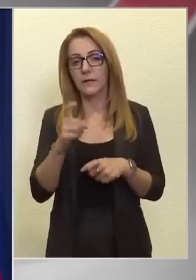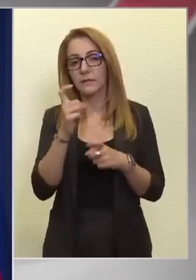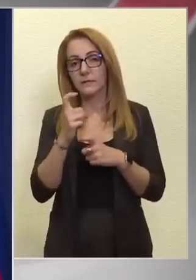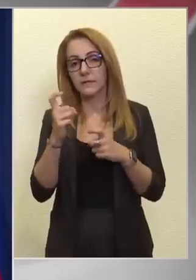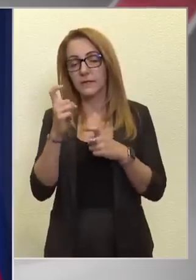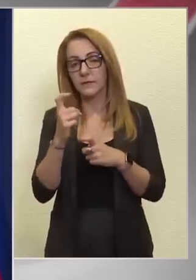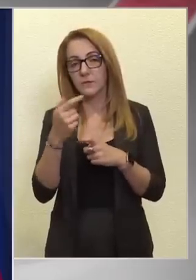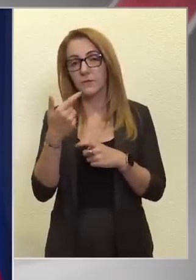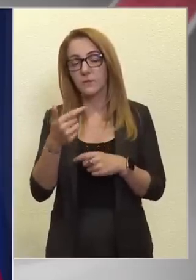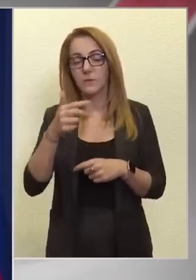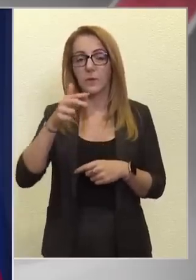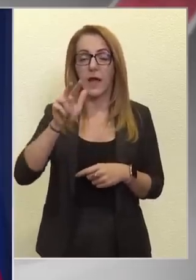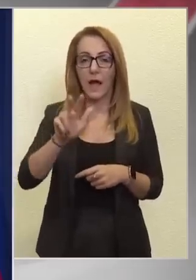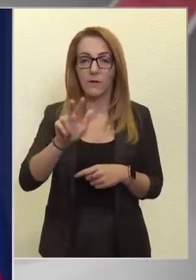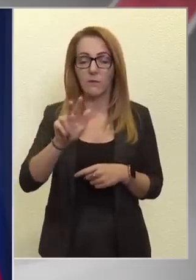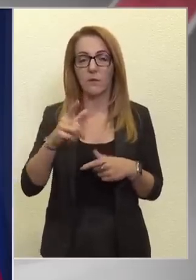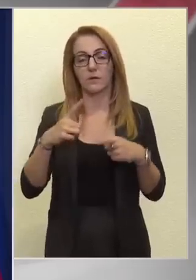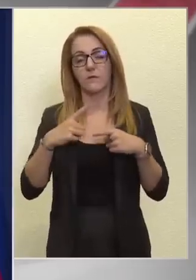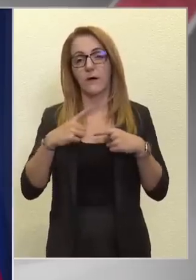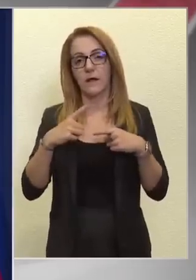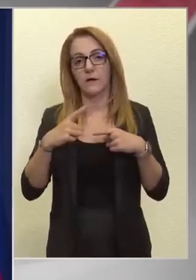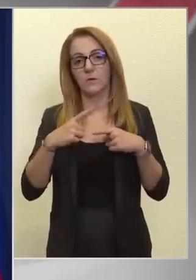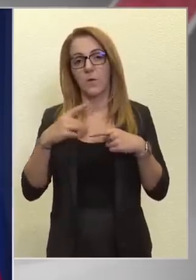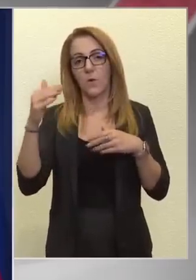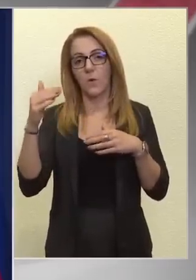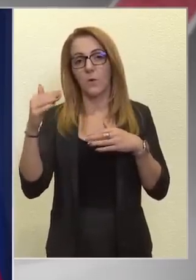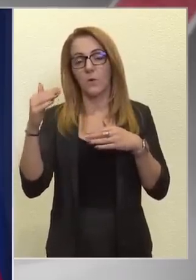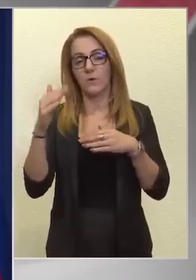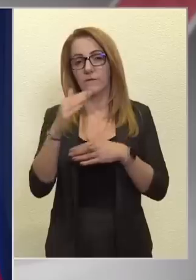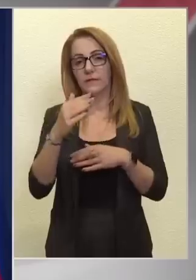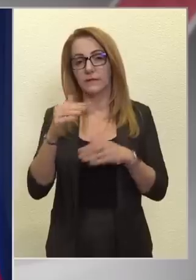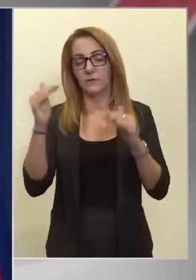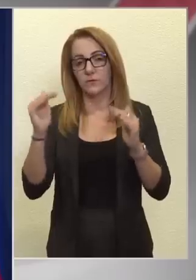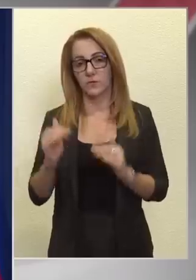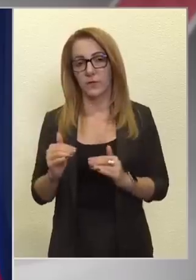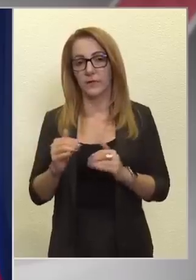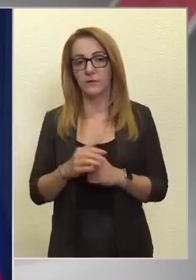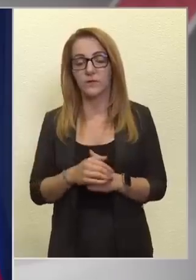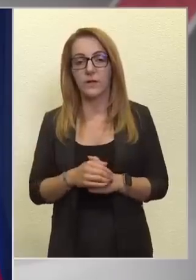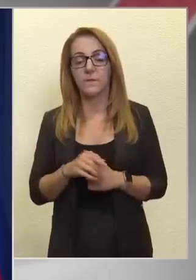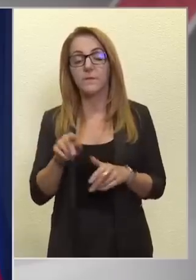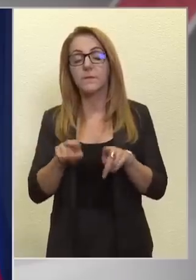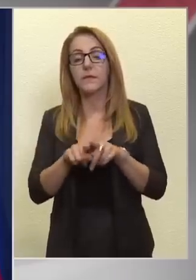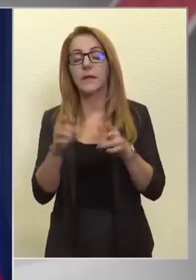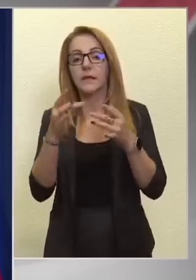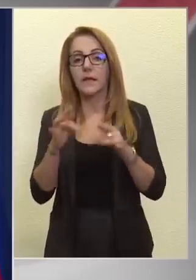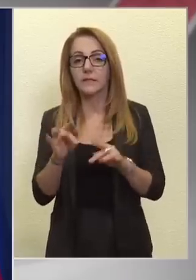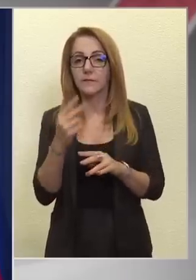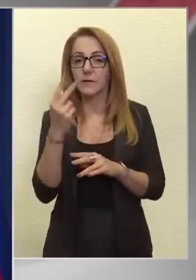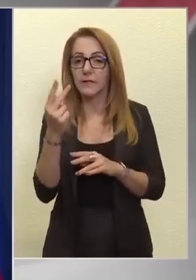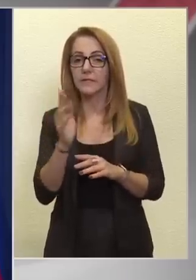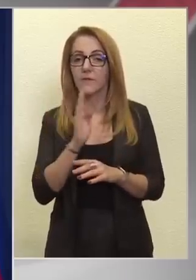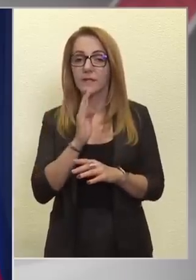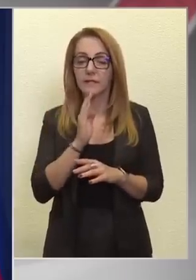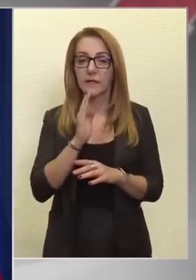várható az infláció csökkenése. Ilyen helyzetben, és nézve a telet is,